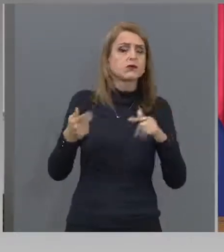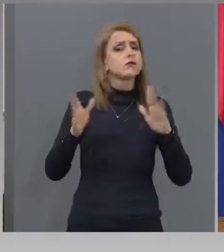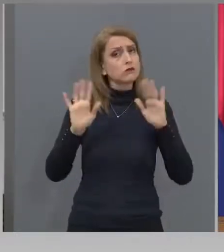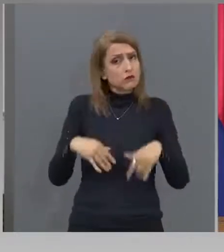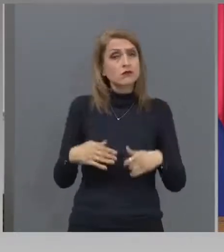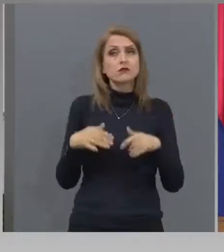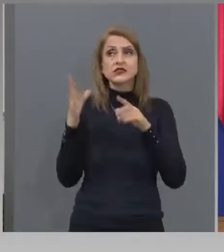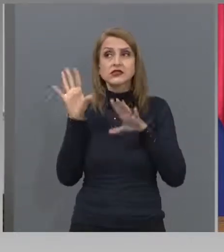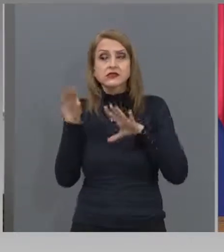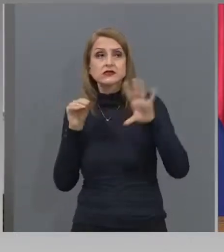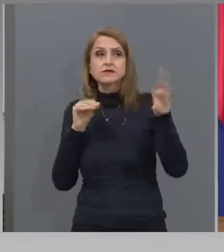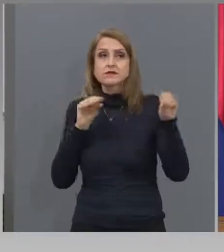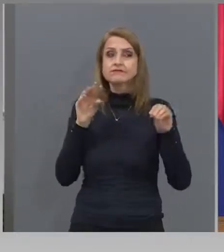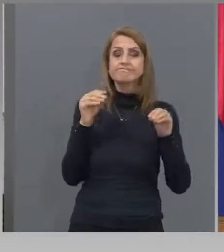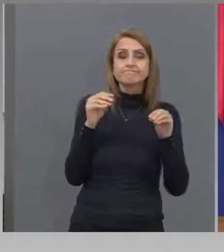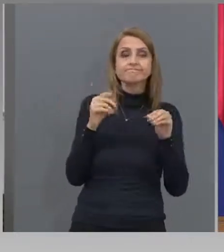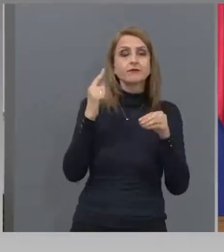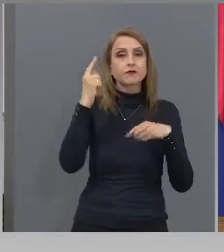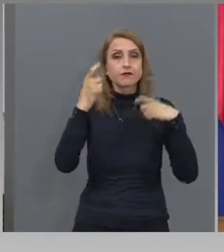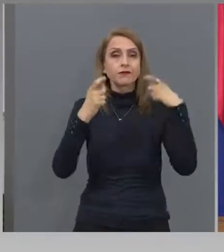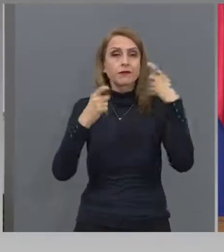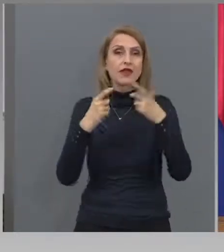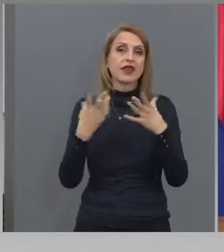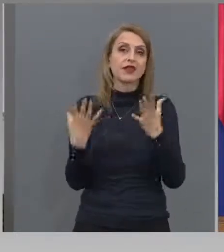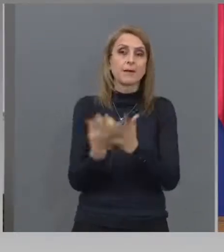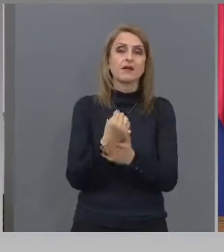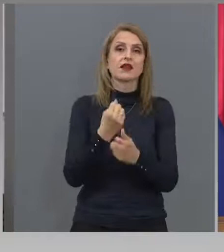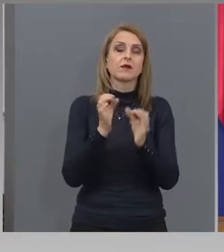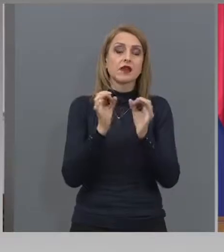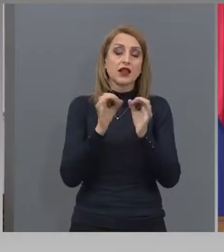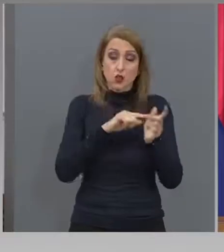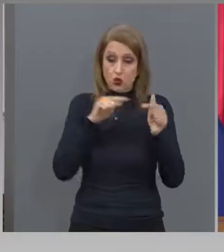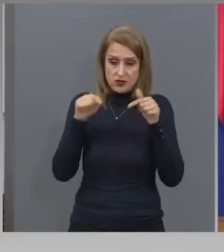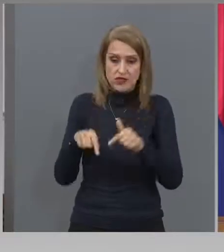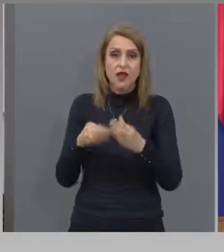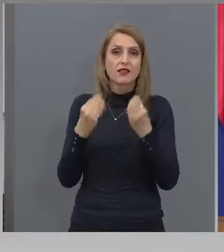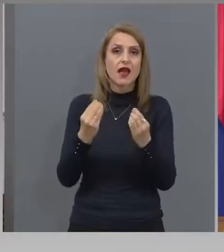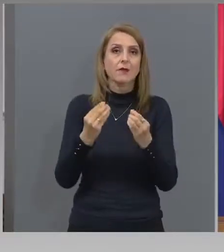намираме, мисля, че към този момент, най-правилното същение.